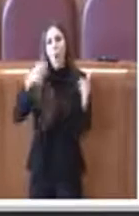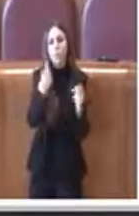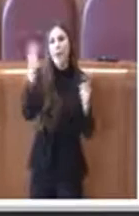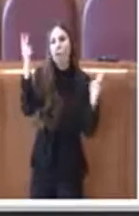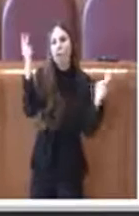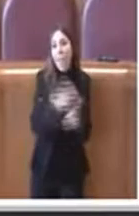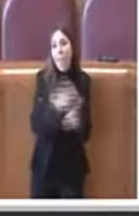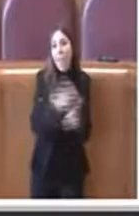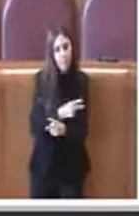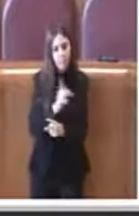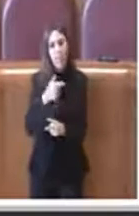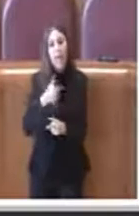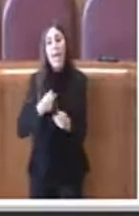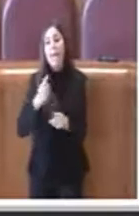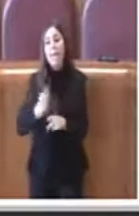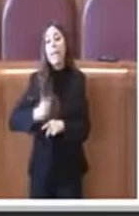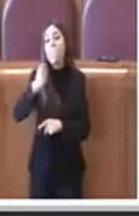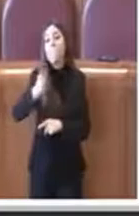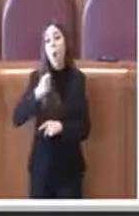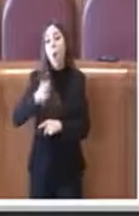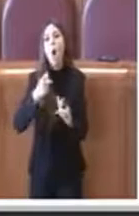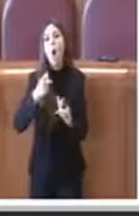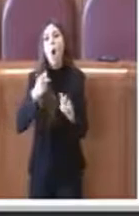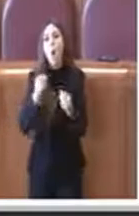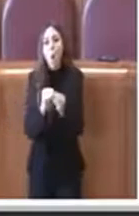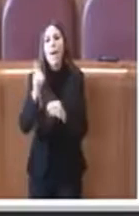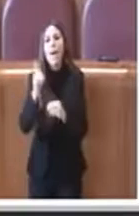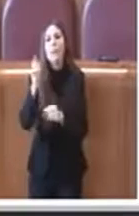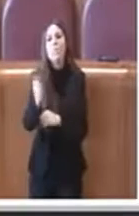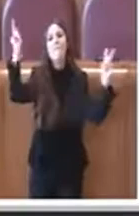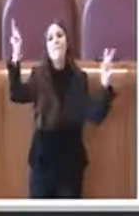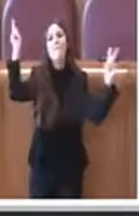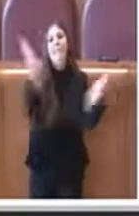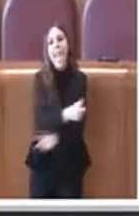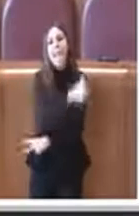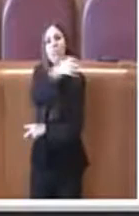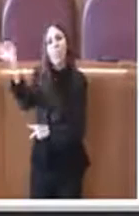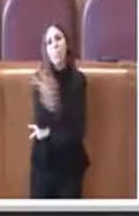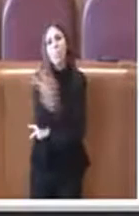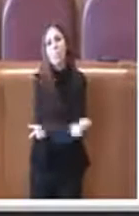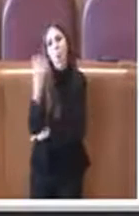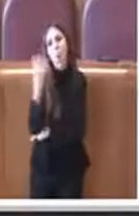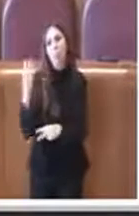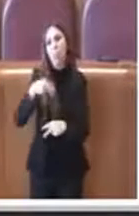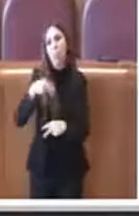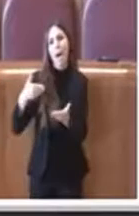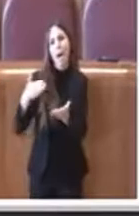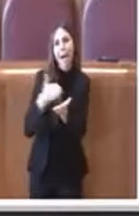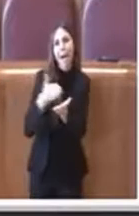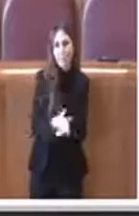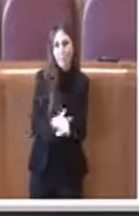rimborsando con soldi veri veri in 4 anni allora questa